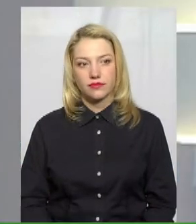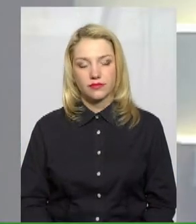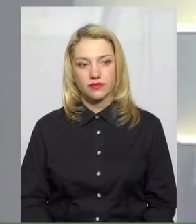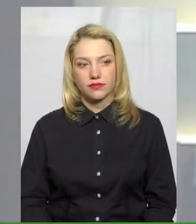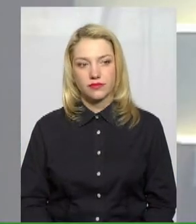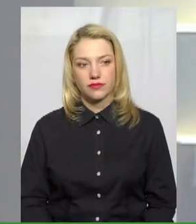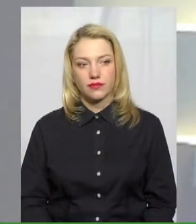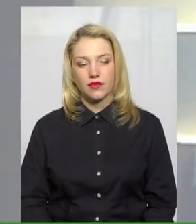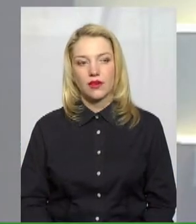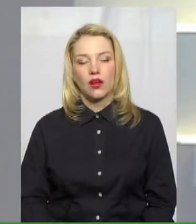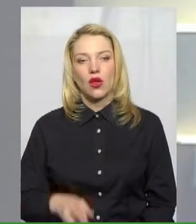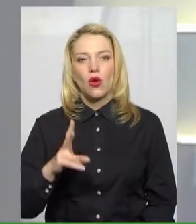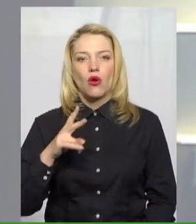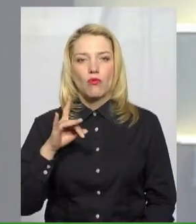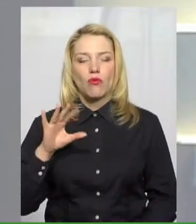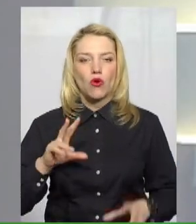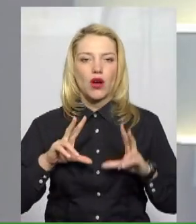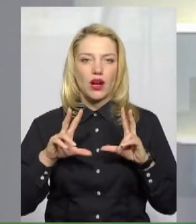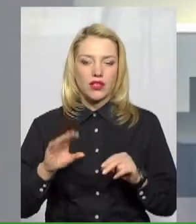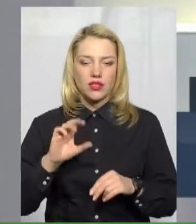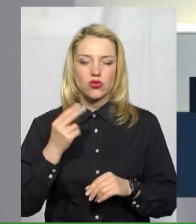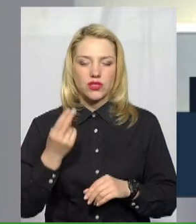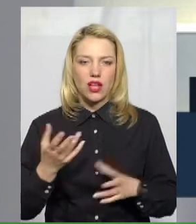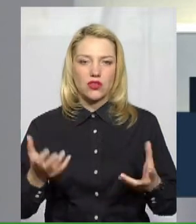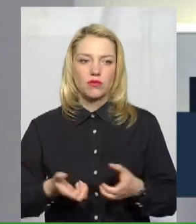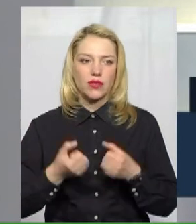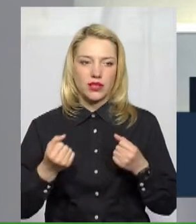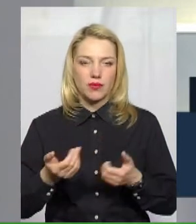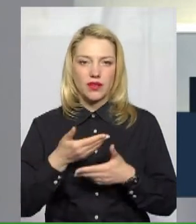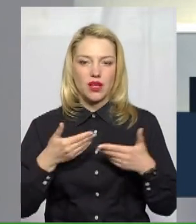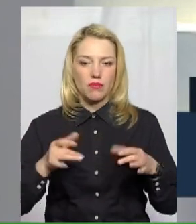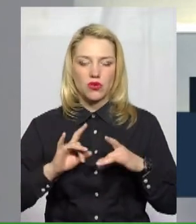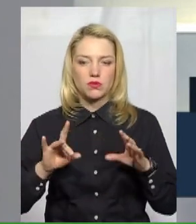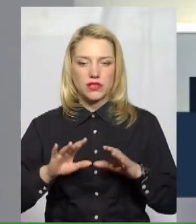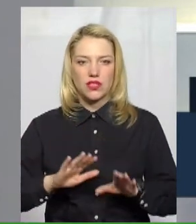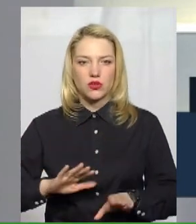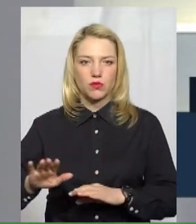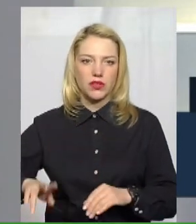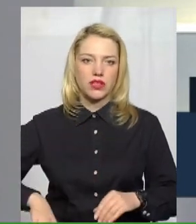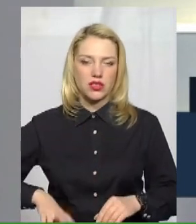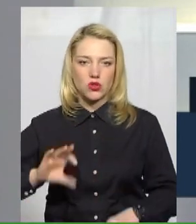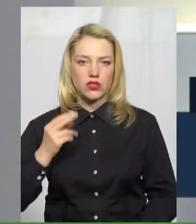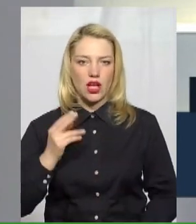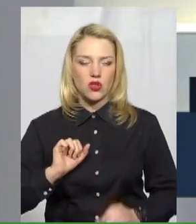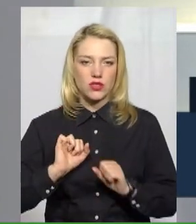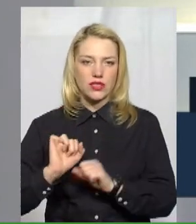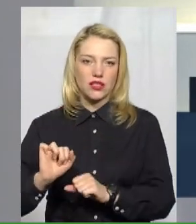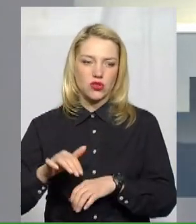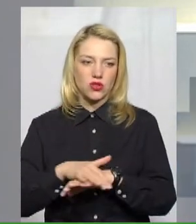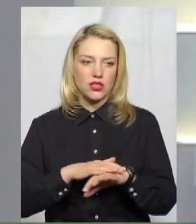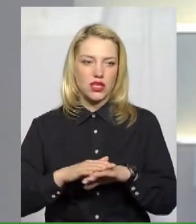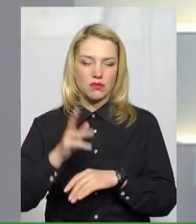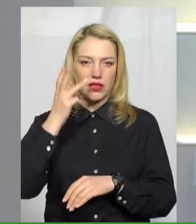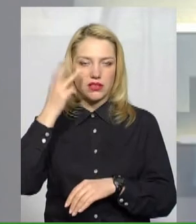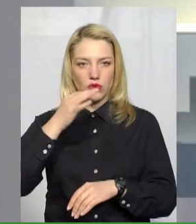Про гарантію соціальної підтримки нам розповів заступник директора Департаменту соціального захисту населення Хмельницької